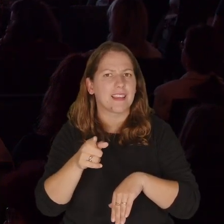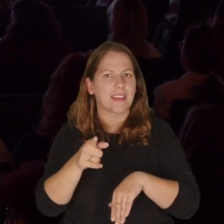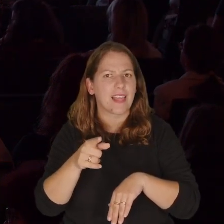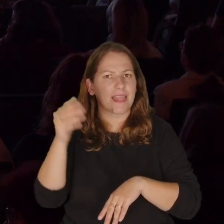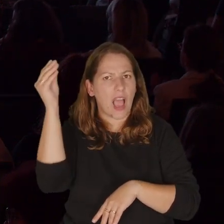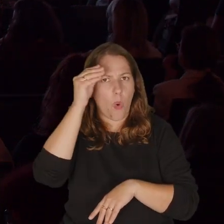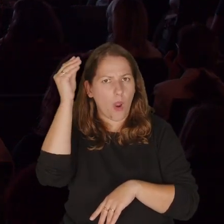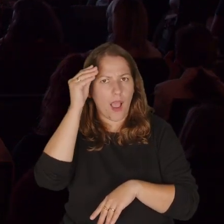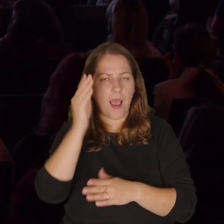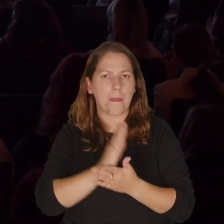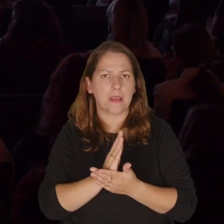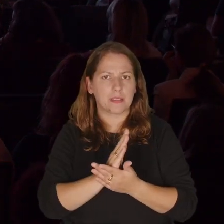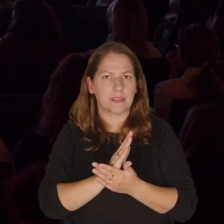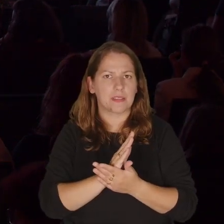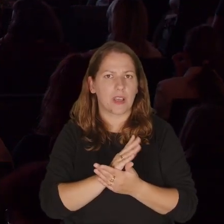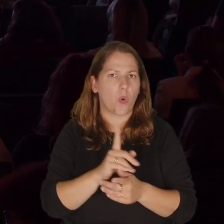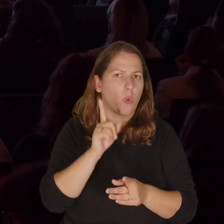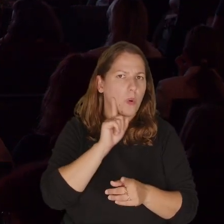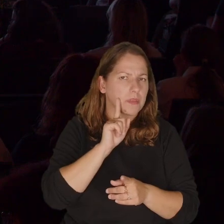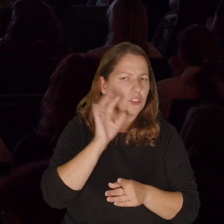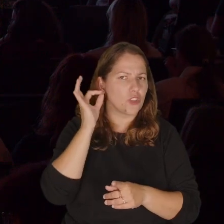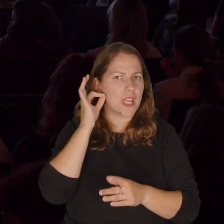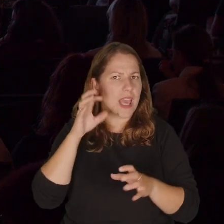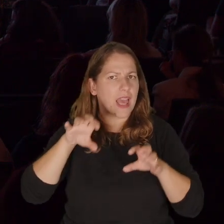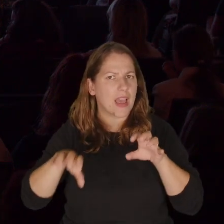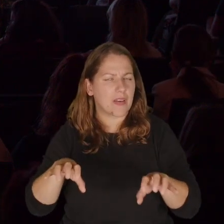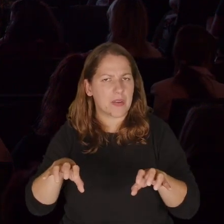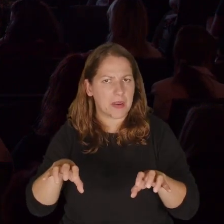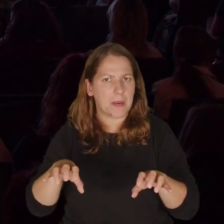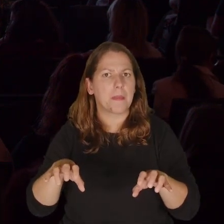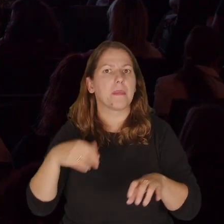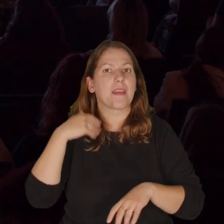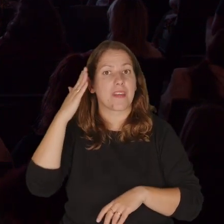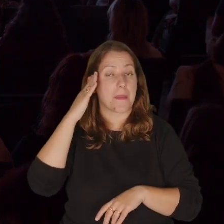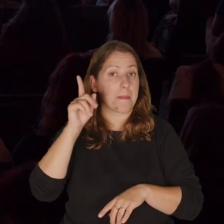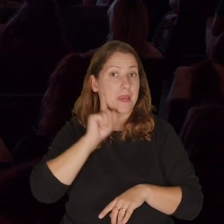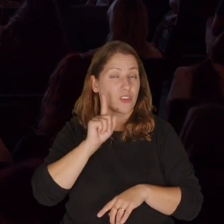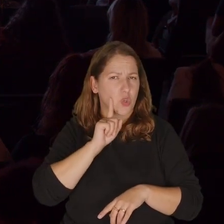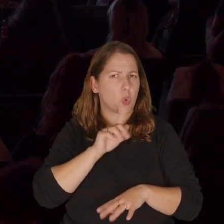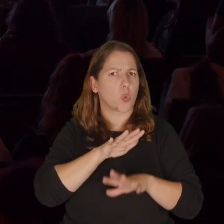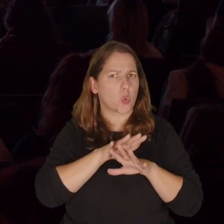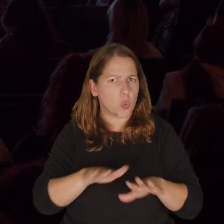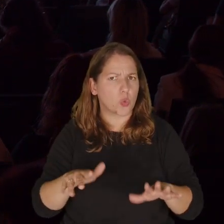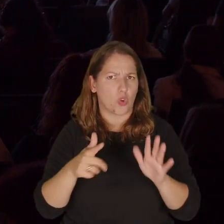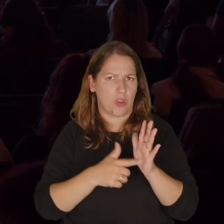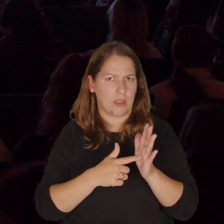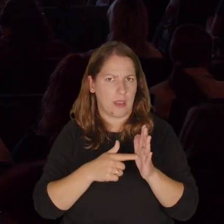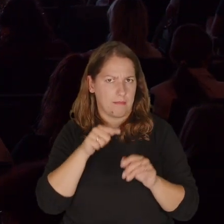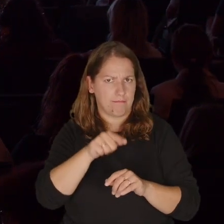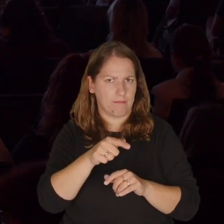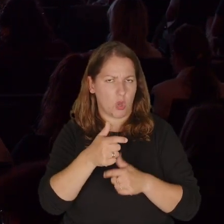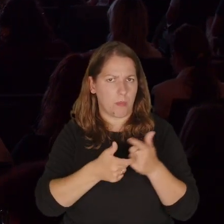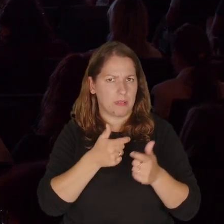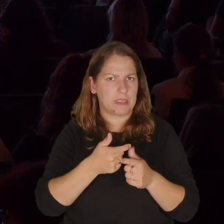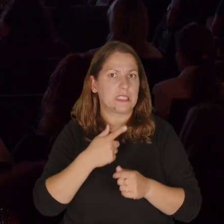nauce pomiędzy chłopcami a dziewczynami. Wiemy, że mężczyźni dużo częściej popełniają